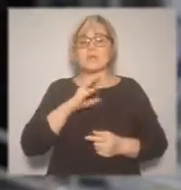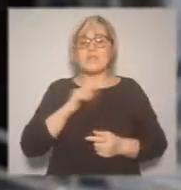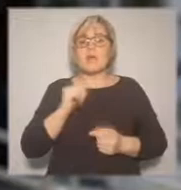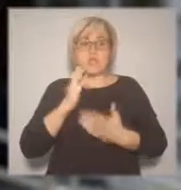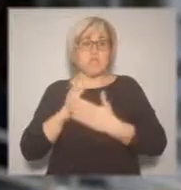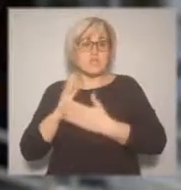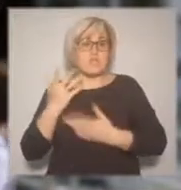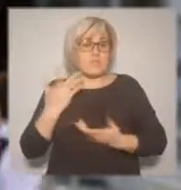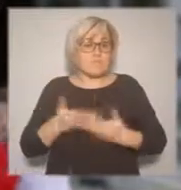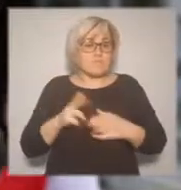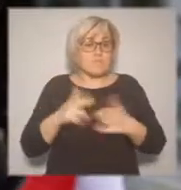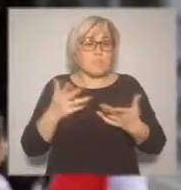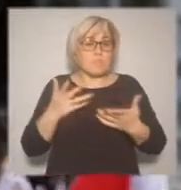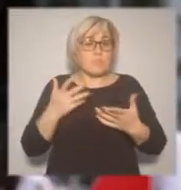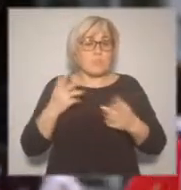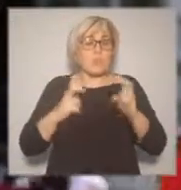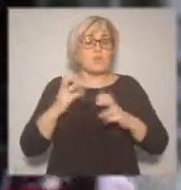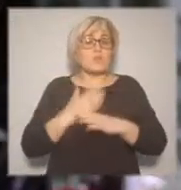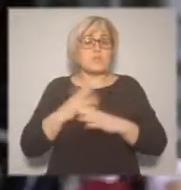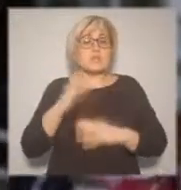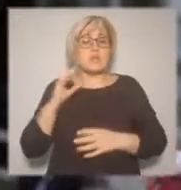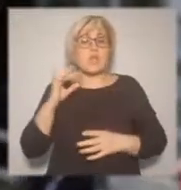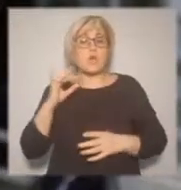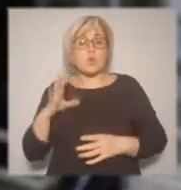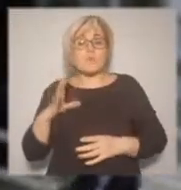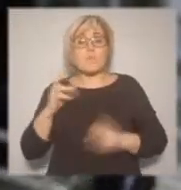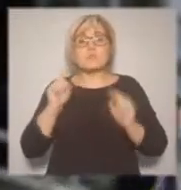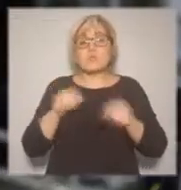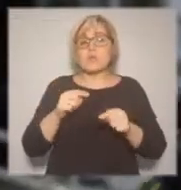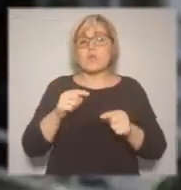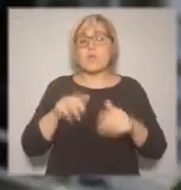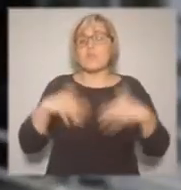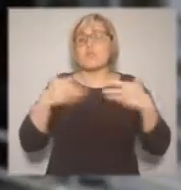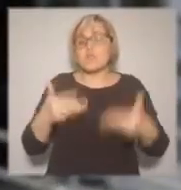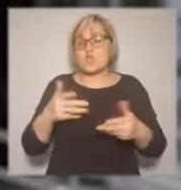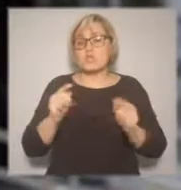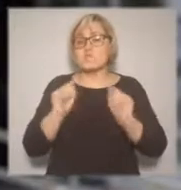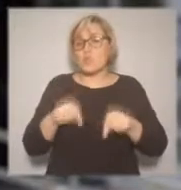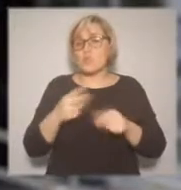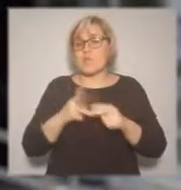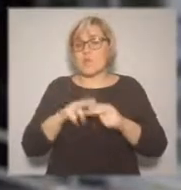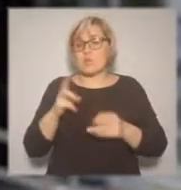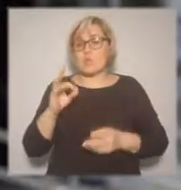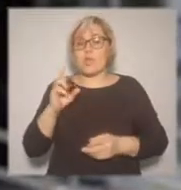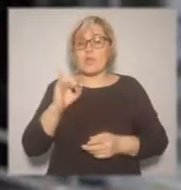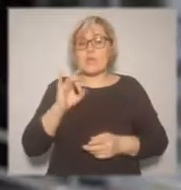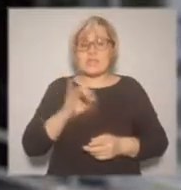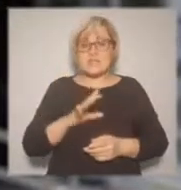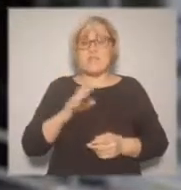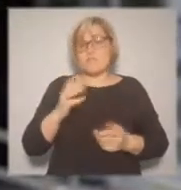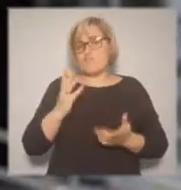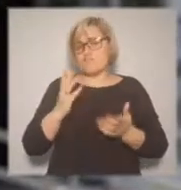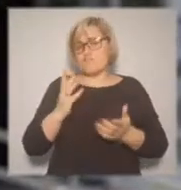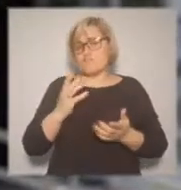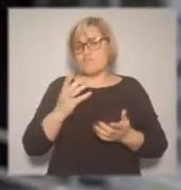дикоросов было сделано предложение вступить в этот кооператив. Естественно, я согласился, потому что как производитель